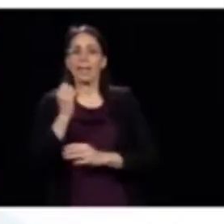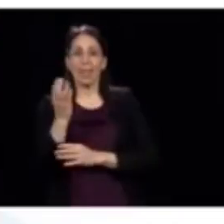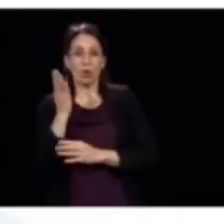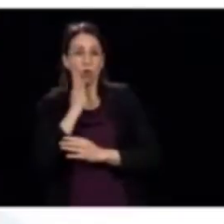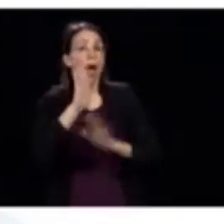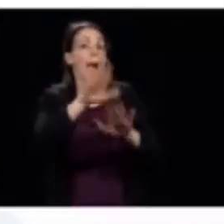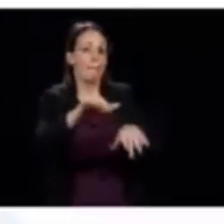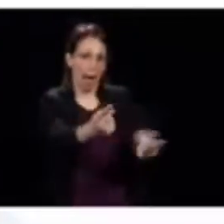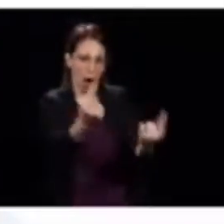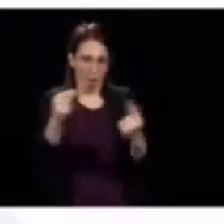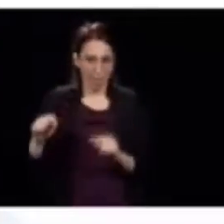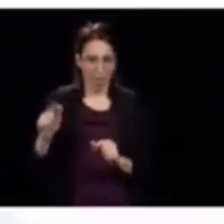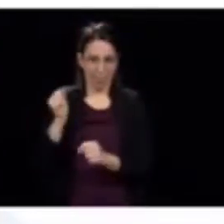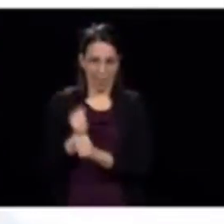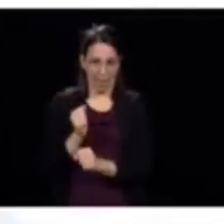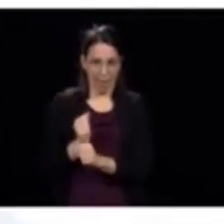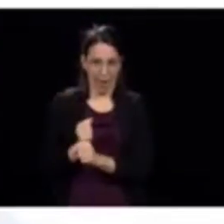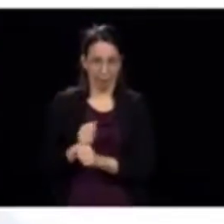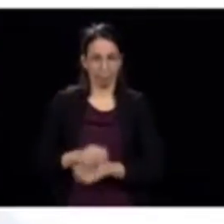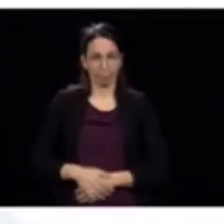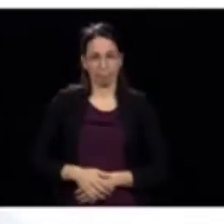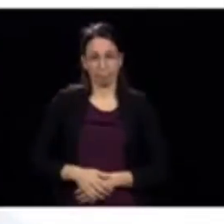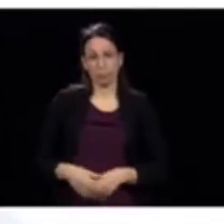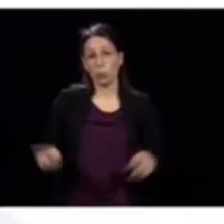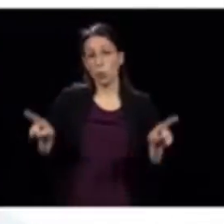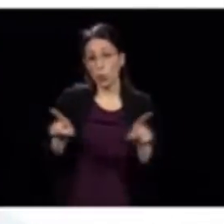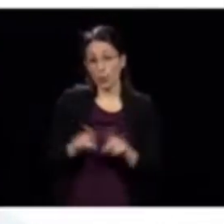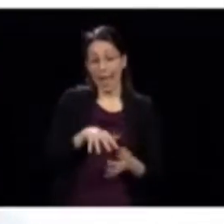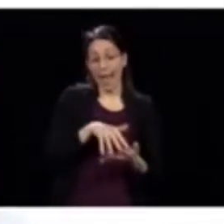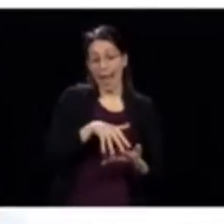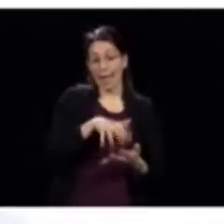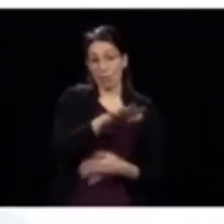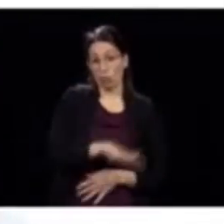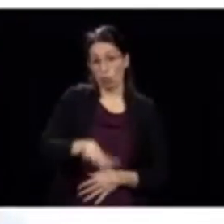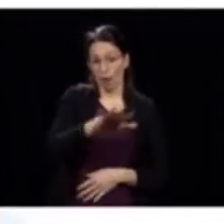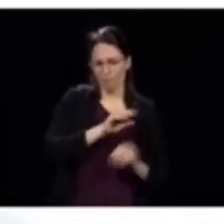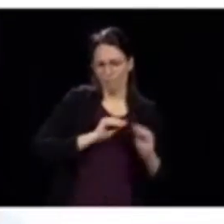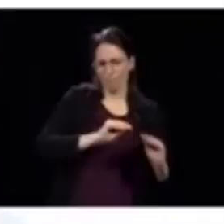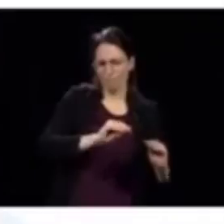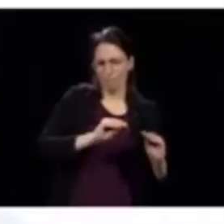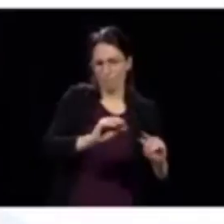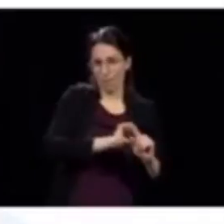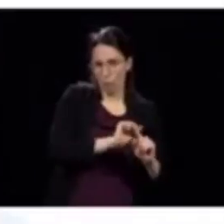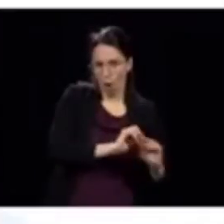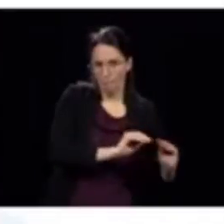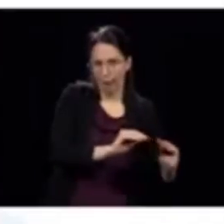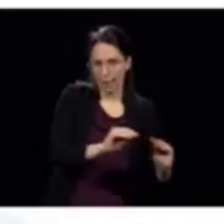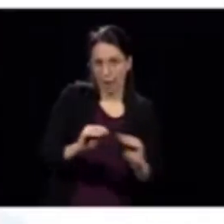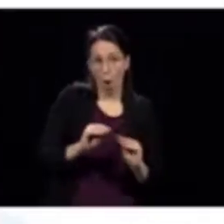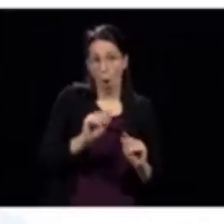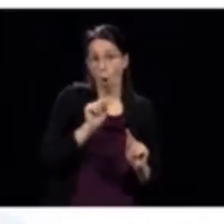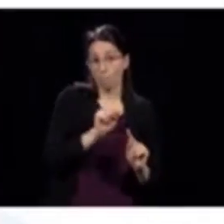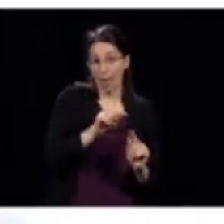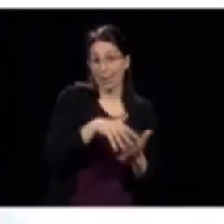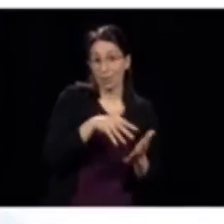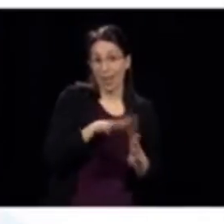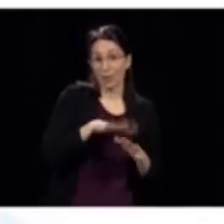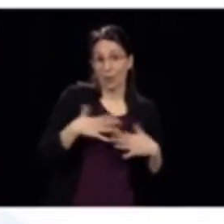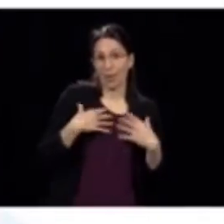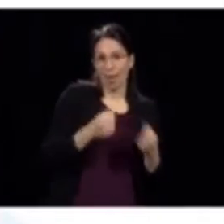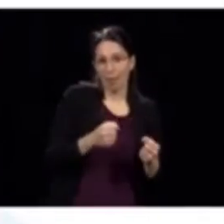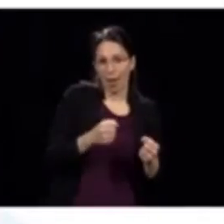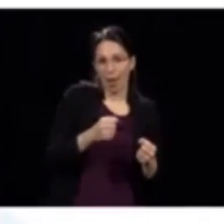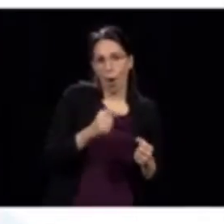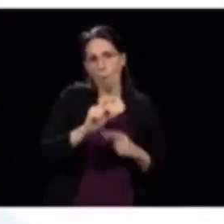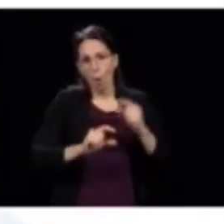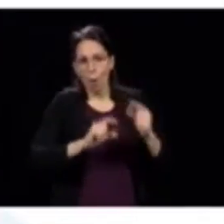ces personnes-là reviennent. Il y a de la formation qui est donnée à des étudiants en santé qui entrent graduellement dans